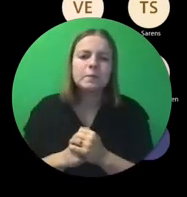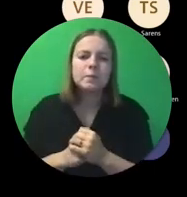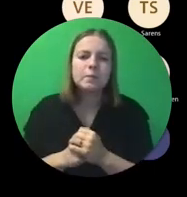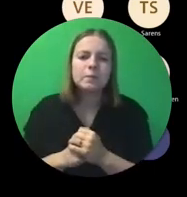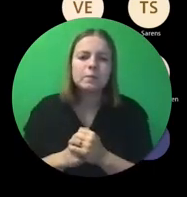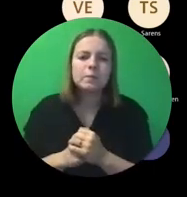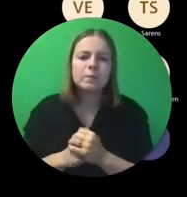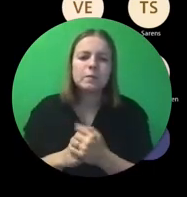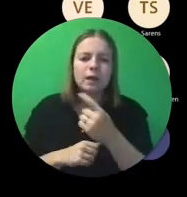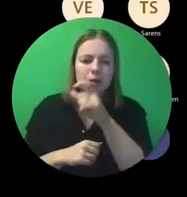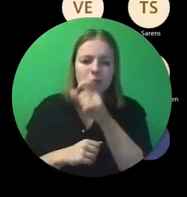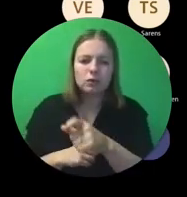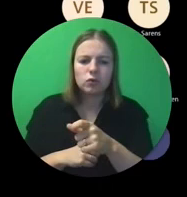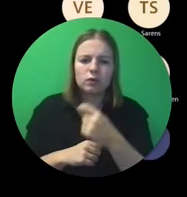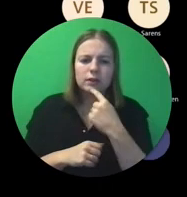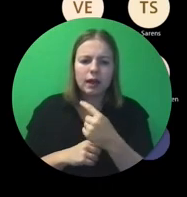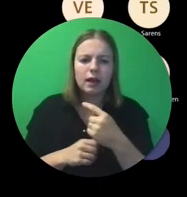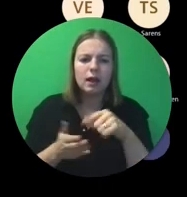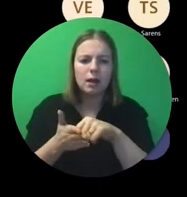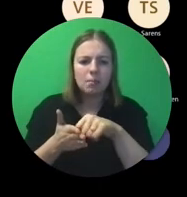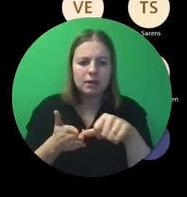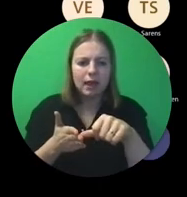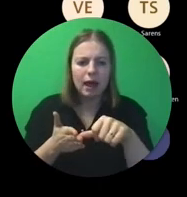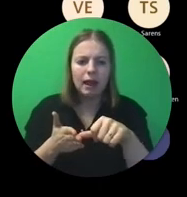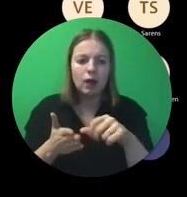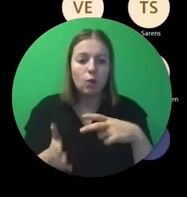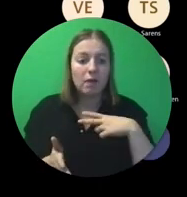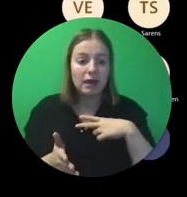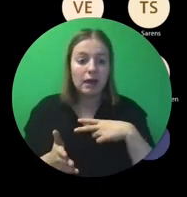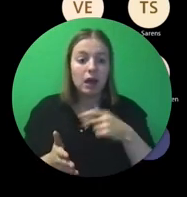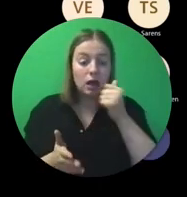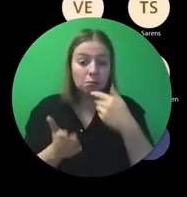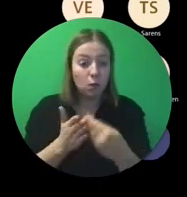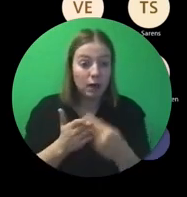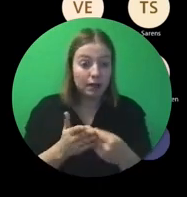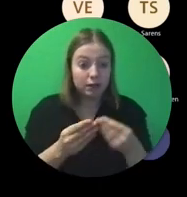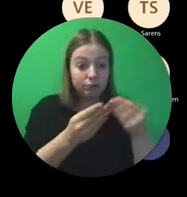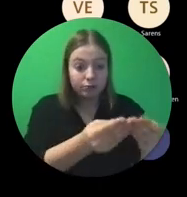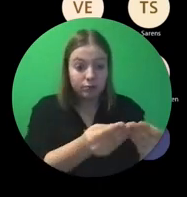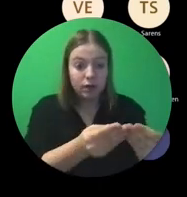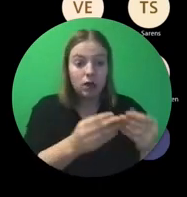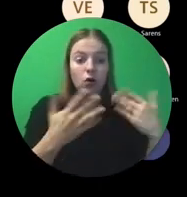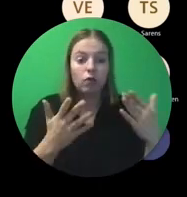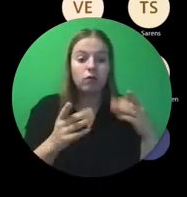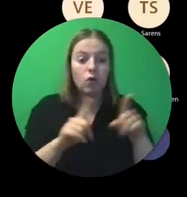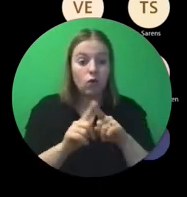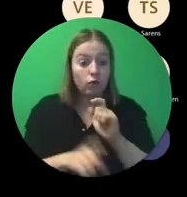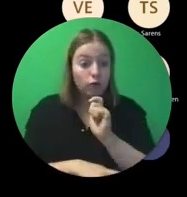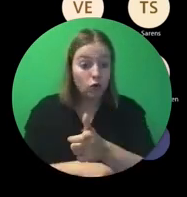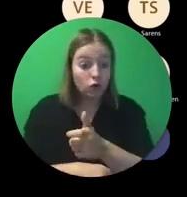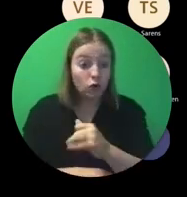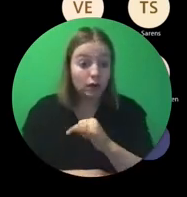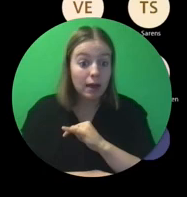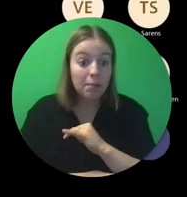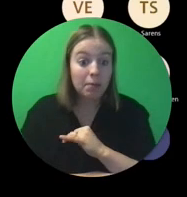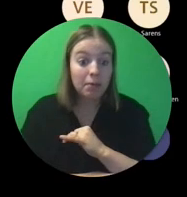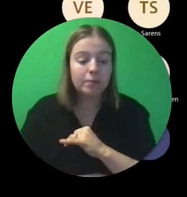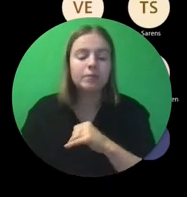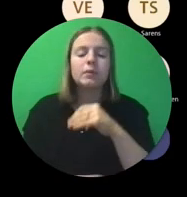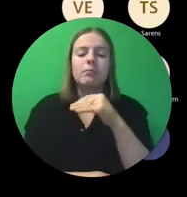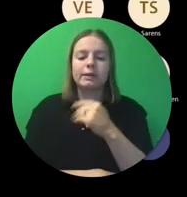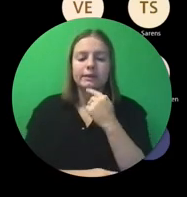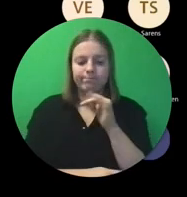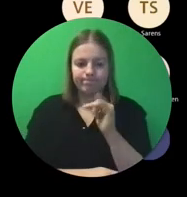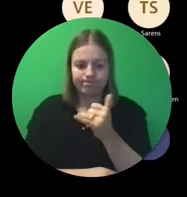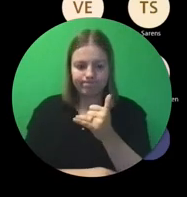Arven vraagt zich af. Vindt betaling pas na bewijs plaats? Of is er ook sprake mogelijkheid van voorschotten? Het is inderdaad zo